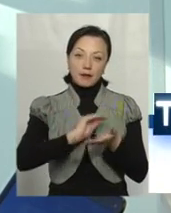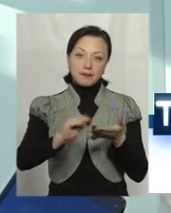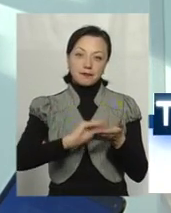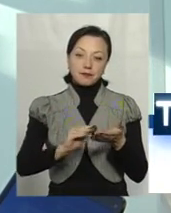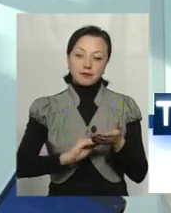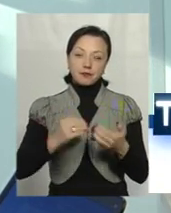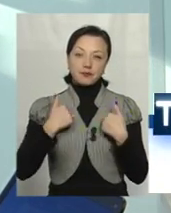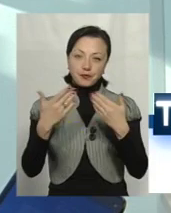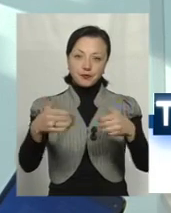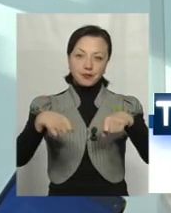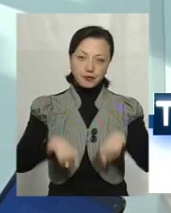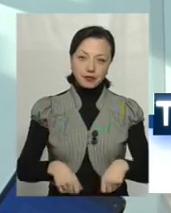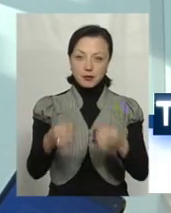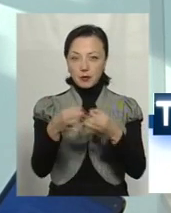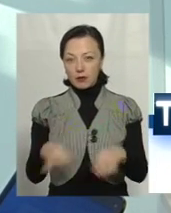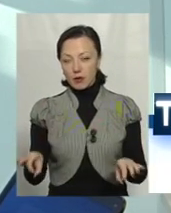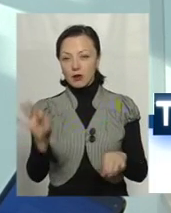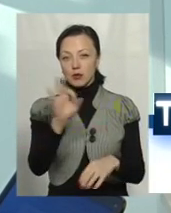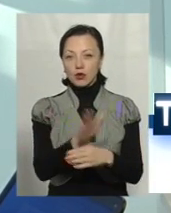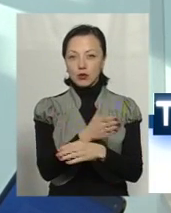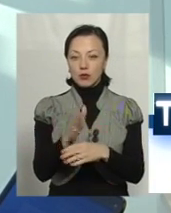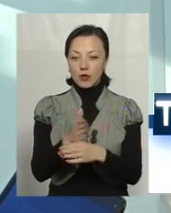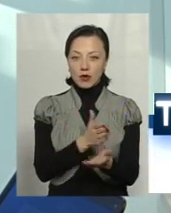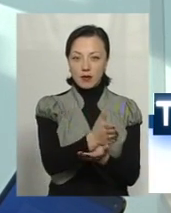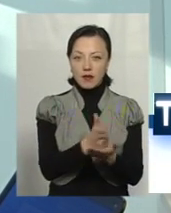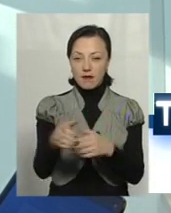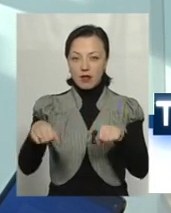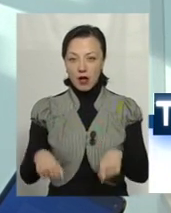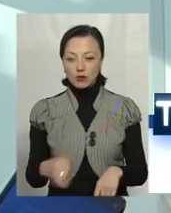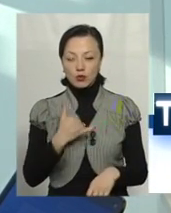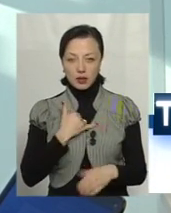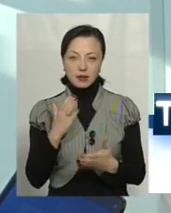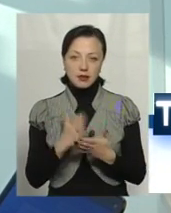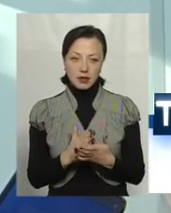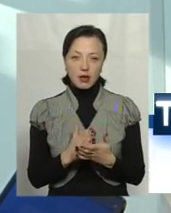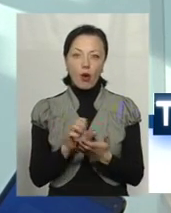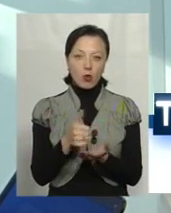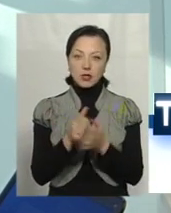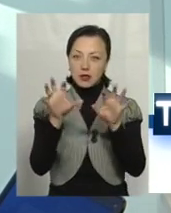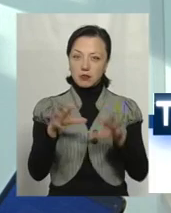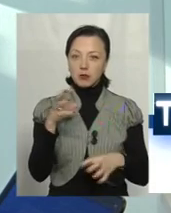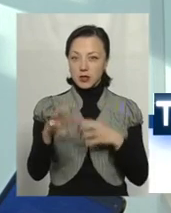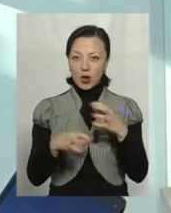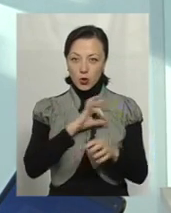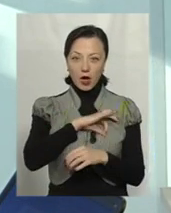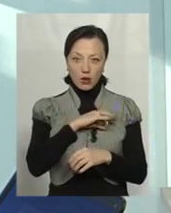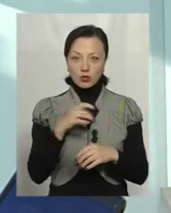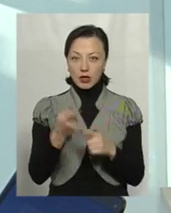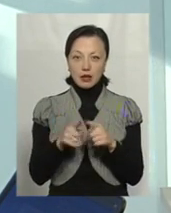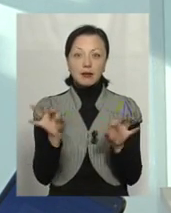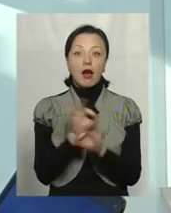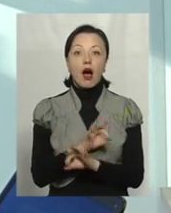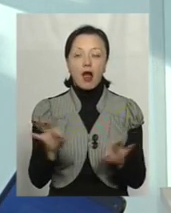про наші з вами права, свободи, про розподіл гілок влади, те, що є зараз наше, у нас Конституція, міжнародні юристи кажуть, що вона